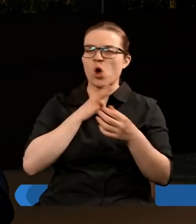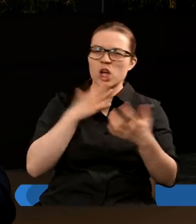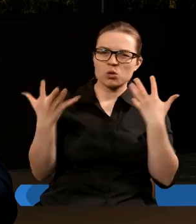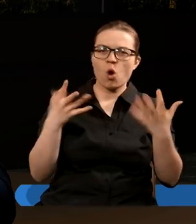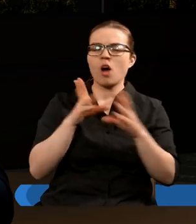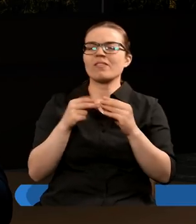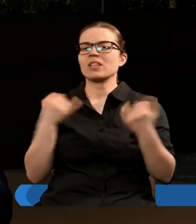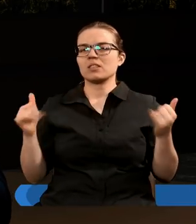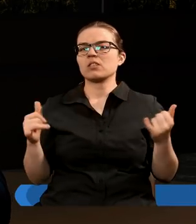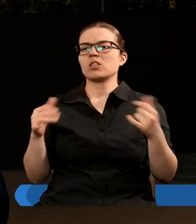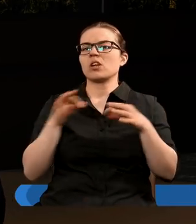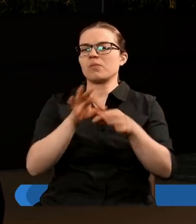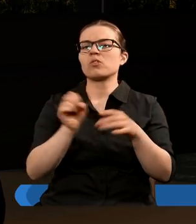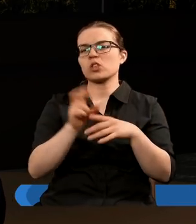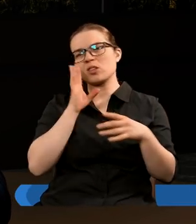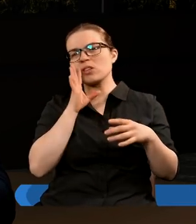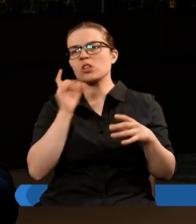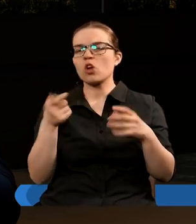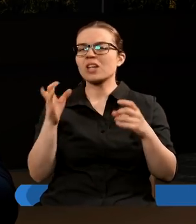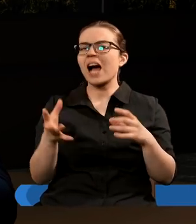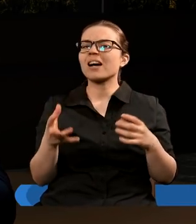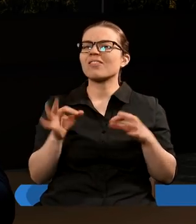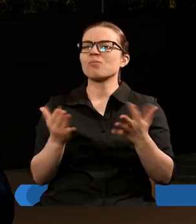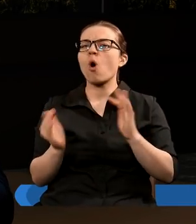lub wprowadzając coś takiego w sposób